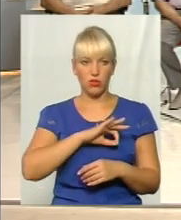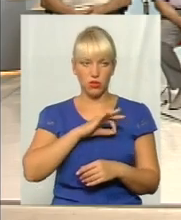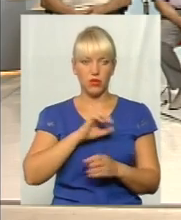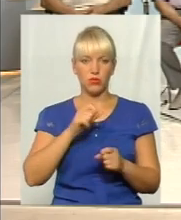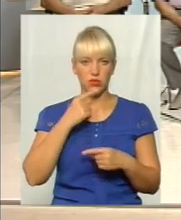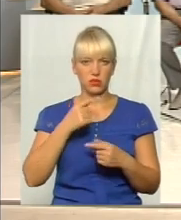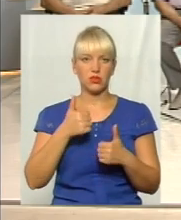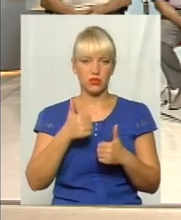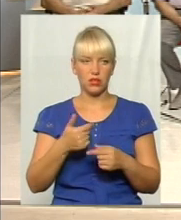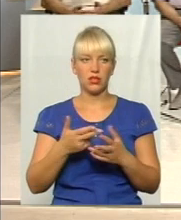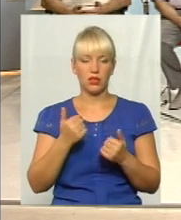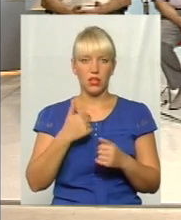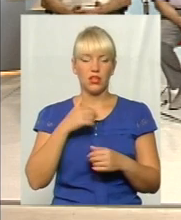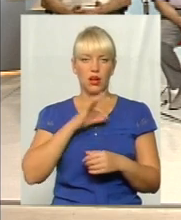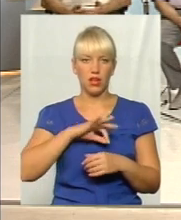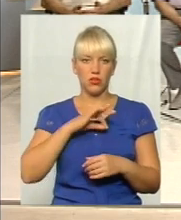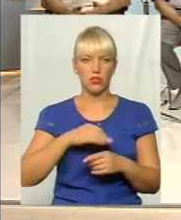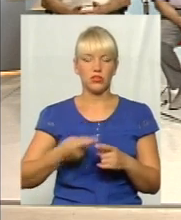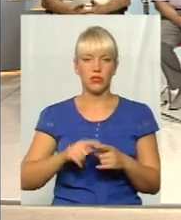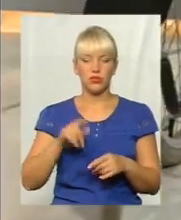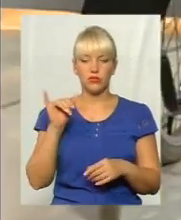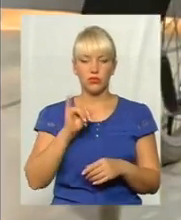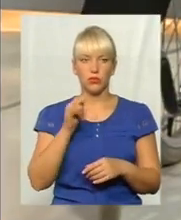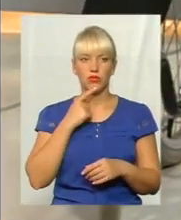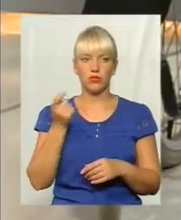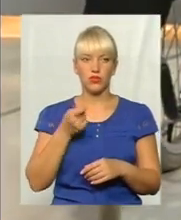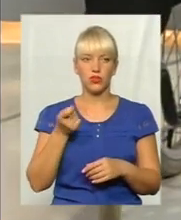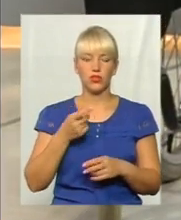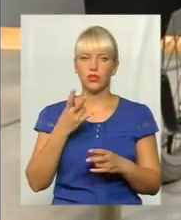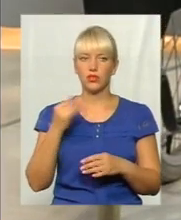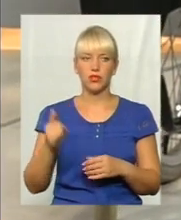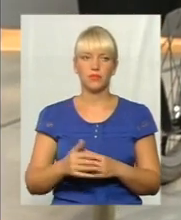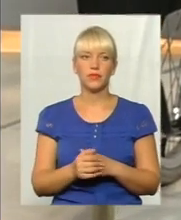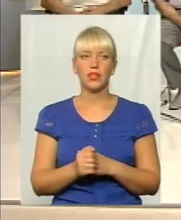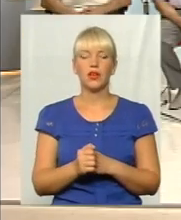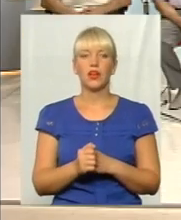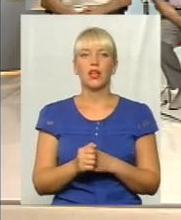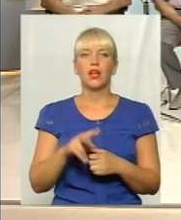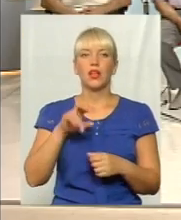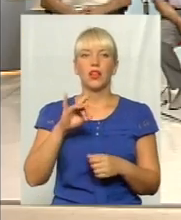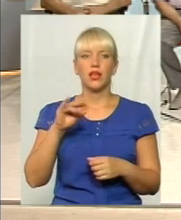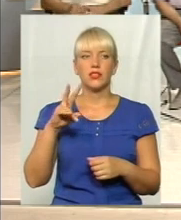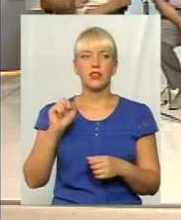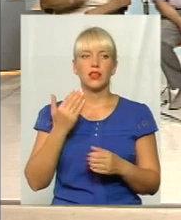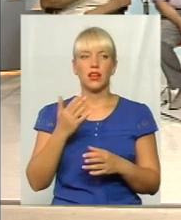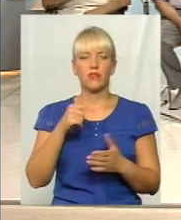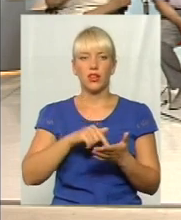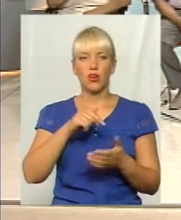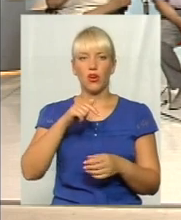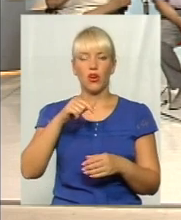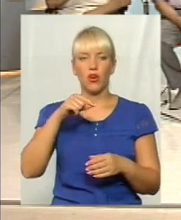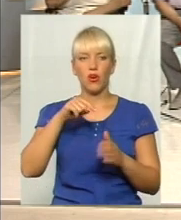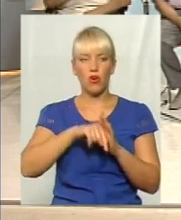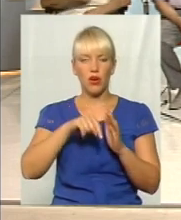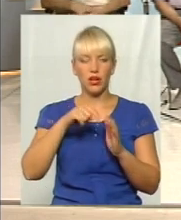часто користуюся, вакцинні суботи, а в неділя, в вихідні ні. Дякую. А пані Лариса, як ви характеризуєте той період